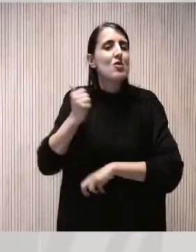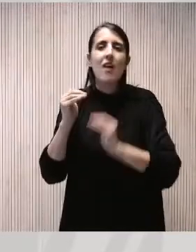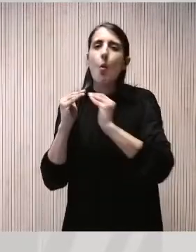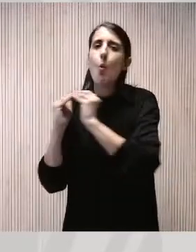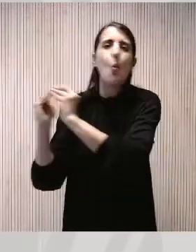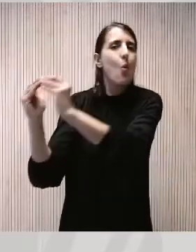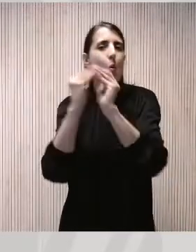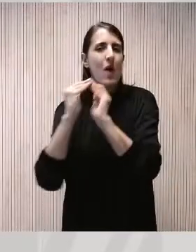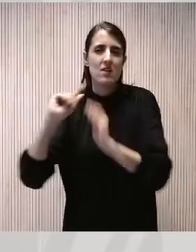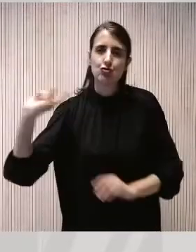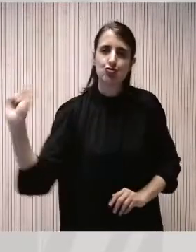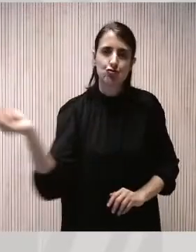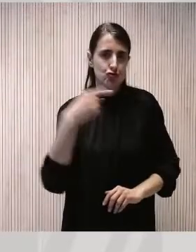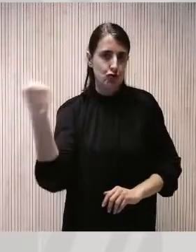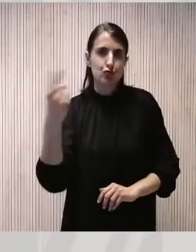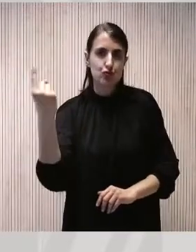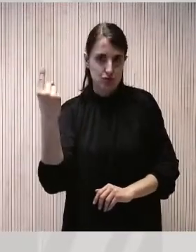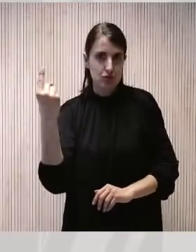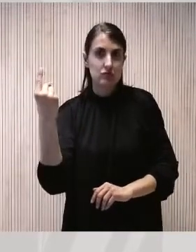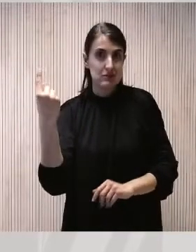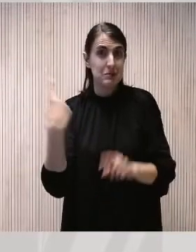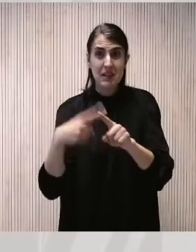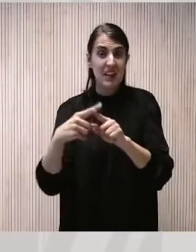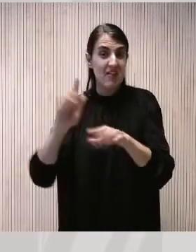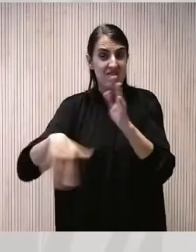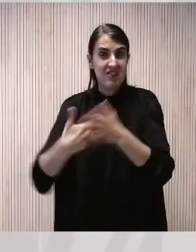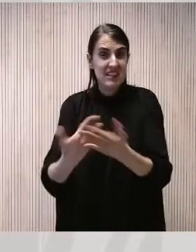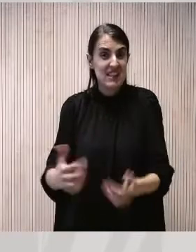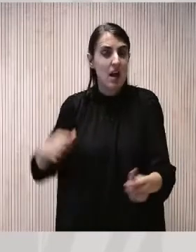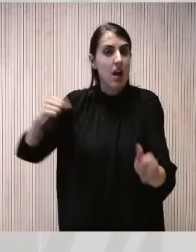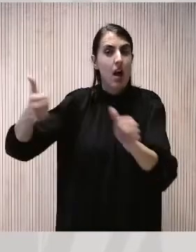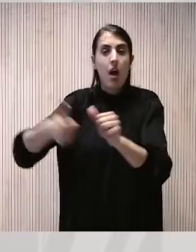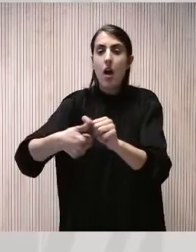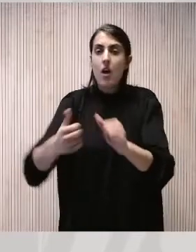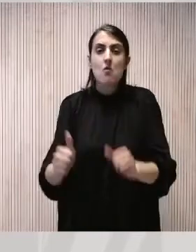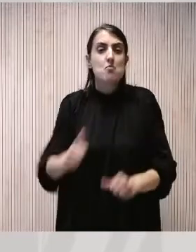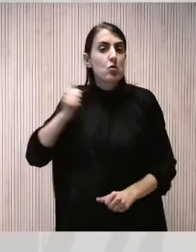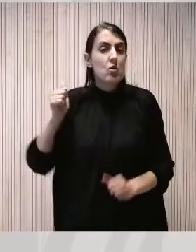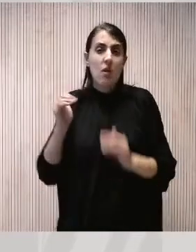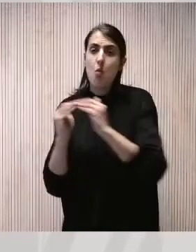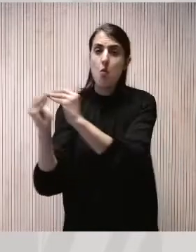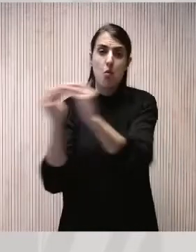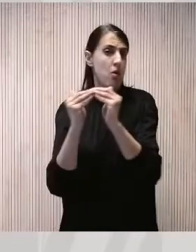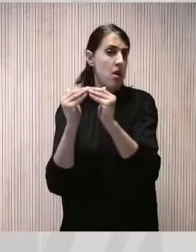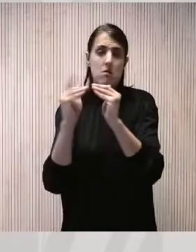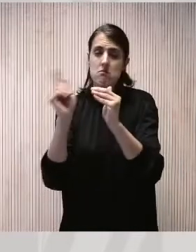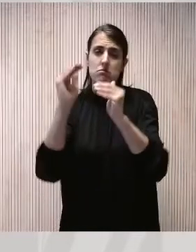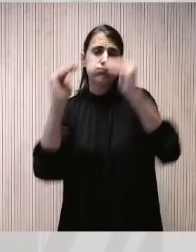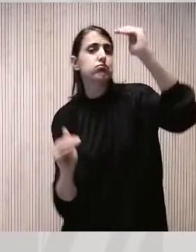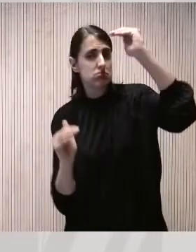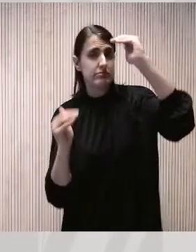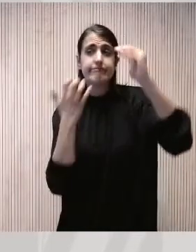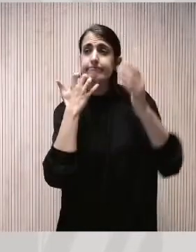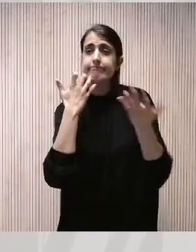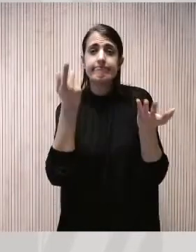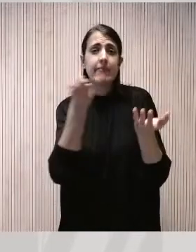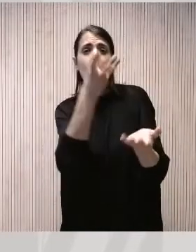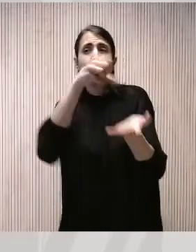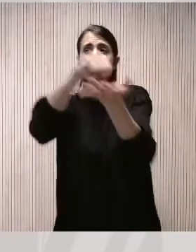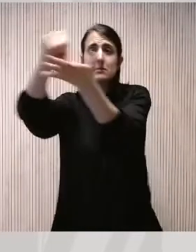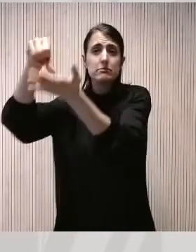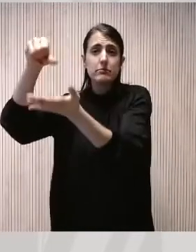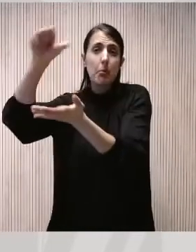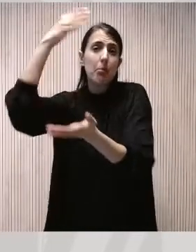per a tothom i revertir la tendència d'un fenomen que ens afecta actualment i que està d'actualitat com és, per exemple, el despoblament. El